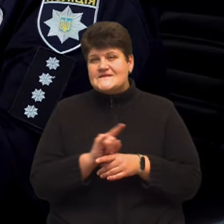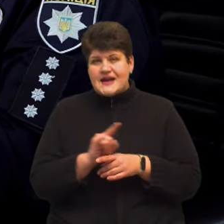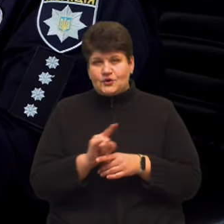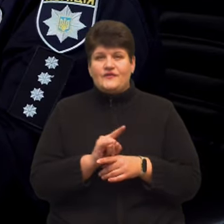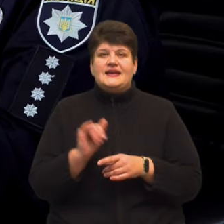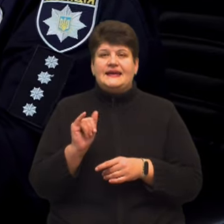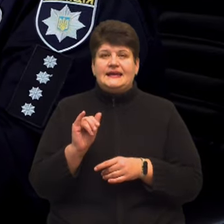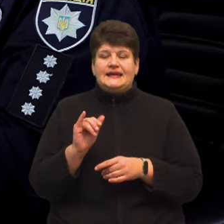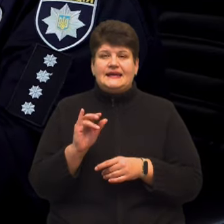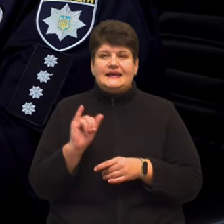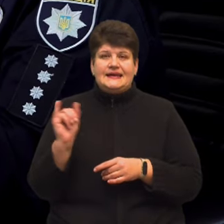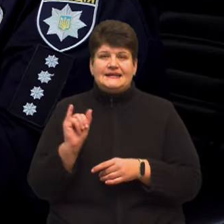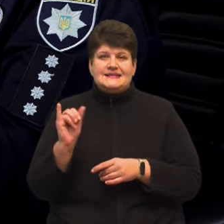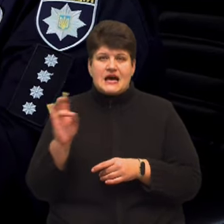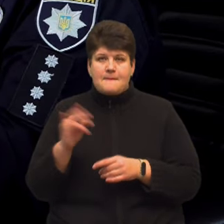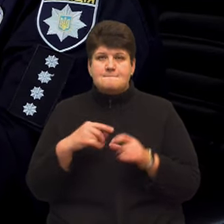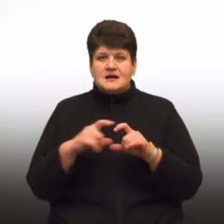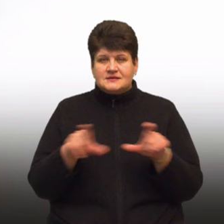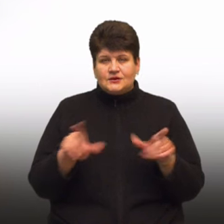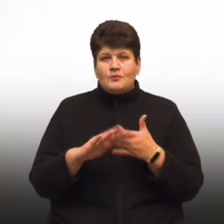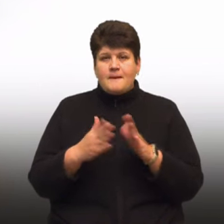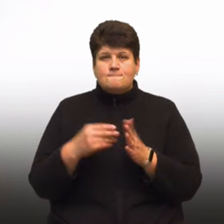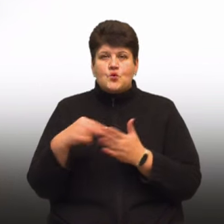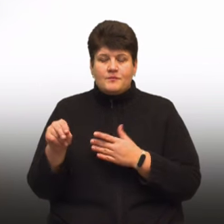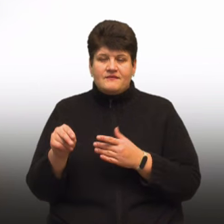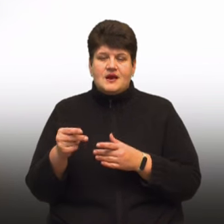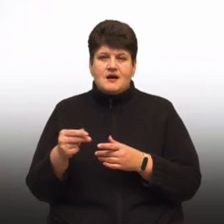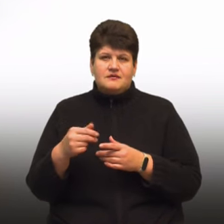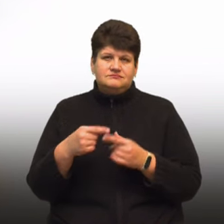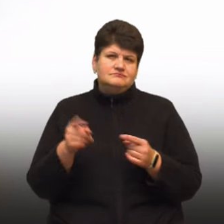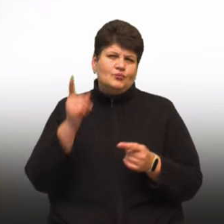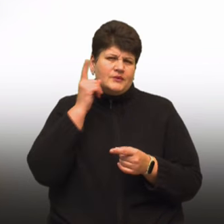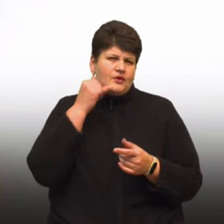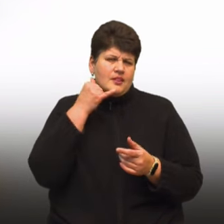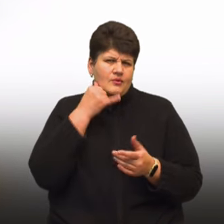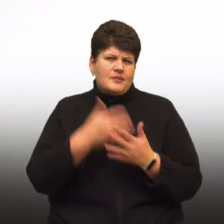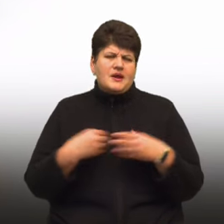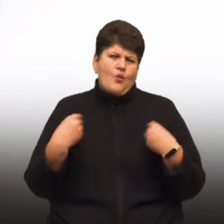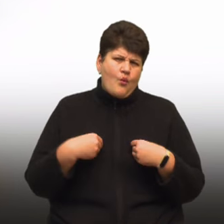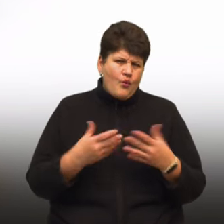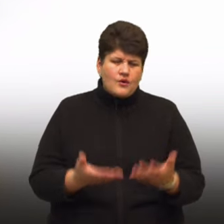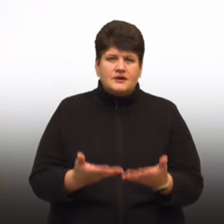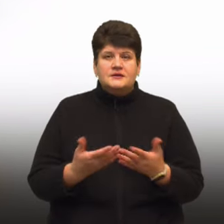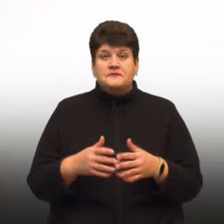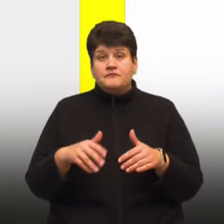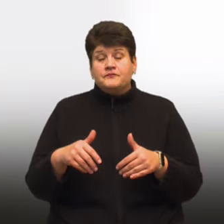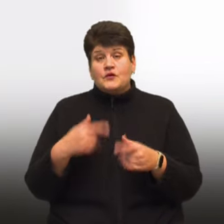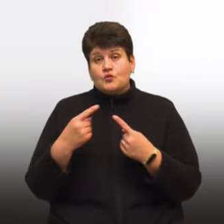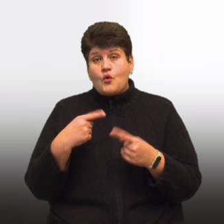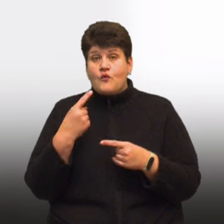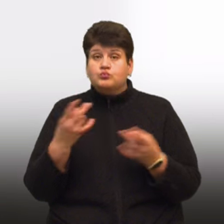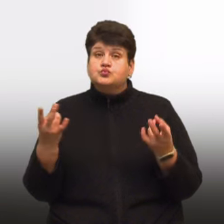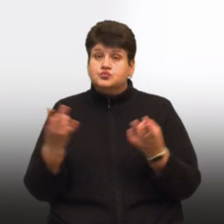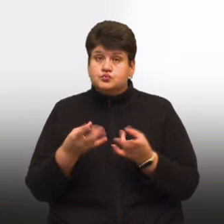Домовляєтесь про купівлю товару. Неважливо, чи це телефон, мобільний, чи це якийсь одяг. Розмові вам каже, що необхідно